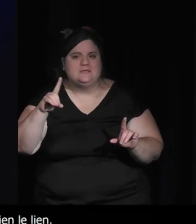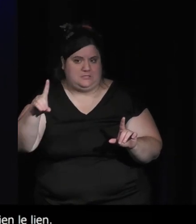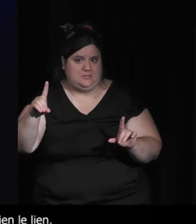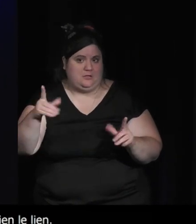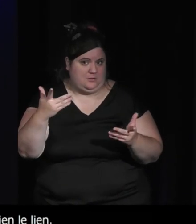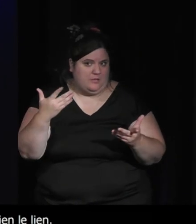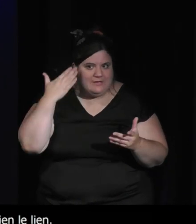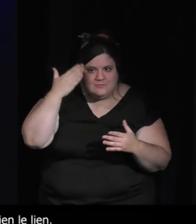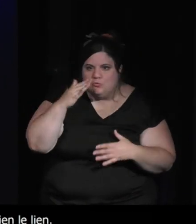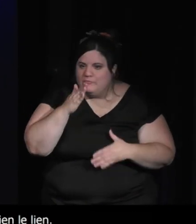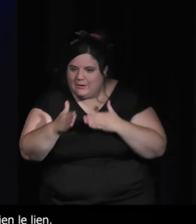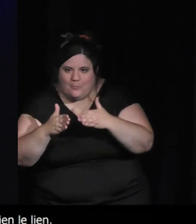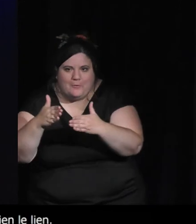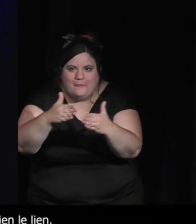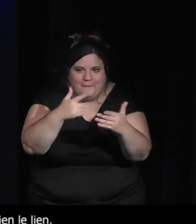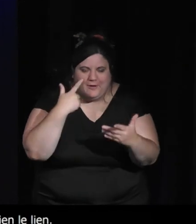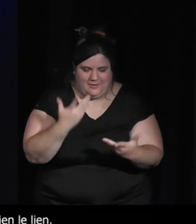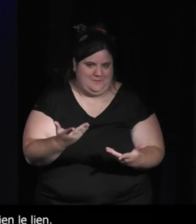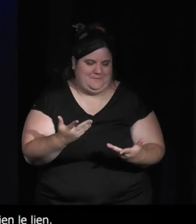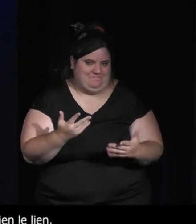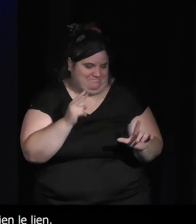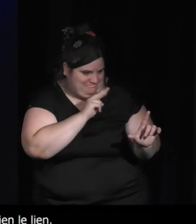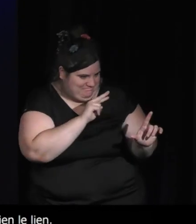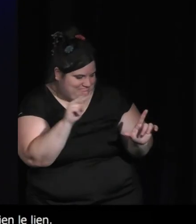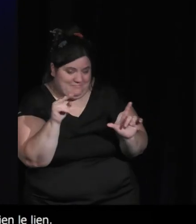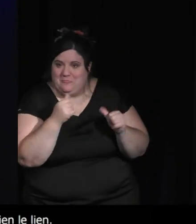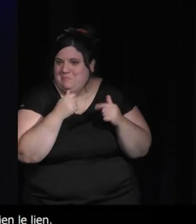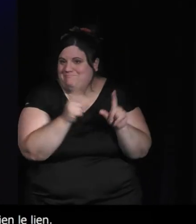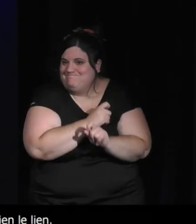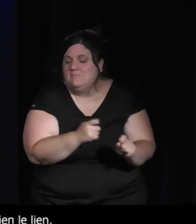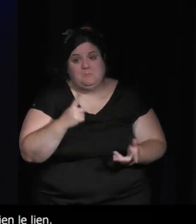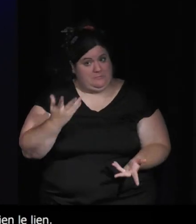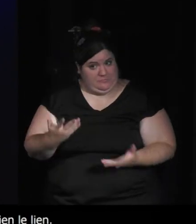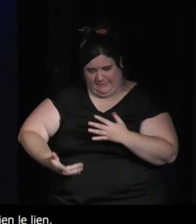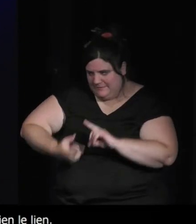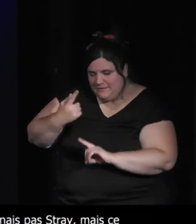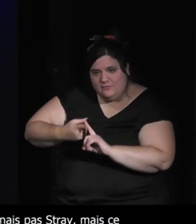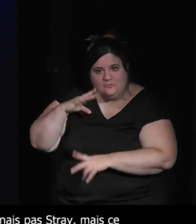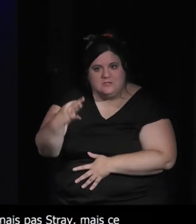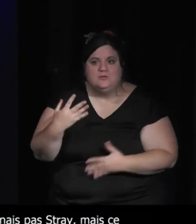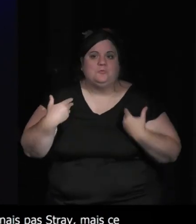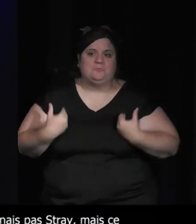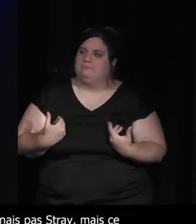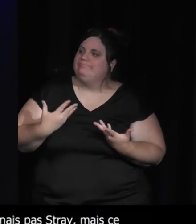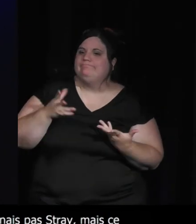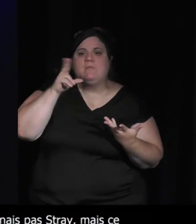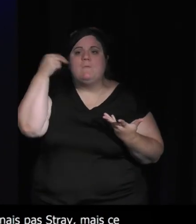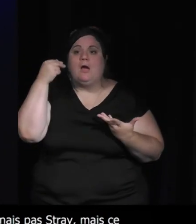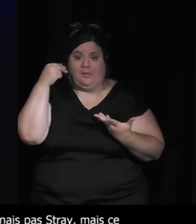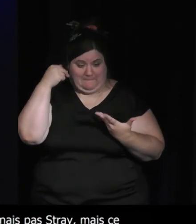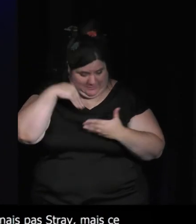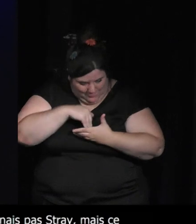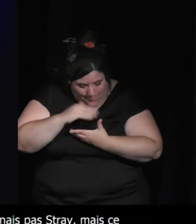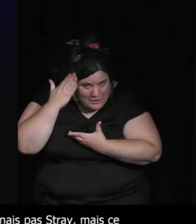c'est quand on va découvrir notre humanité qui est une pure nous sommes des humanimaux des humanimaux je ne pas comment on lit